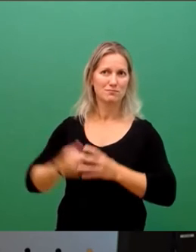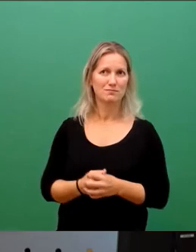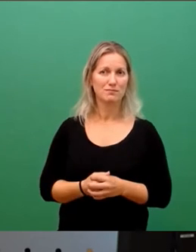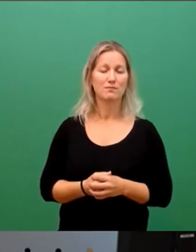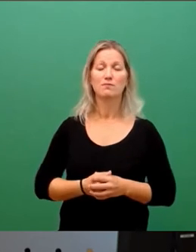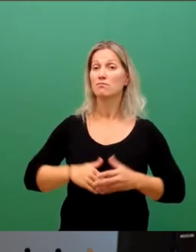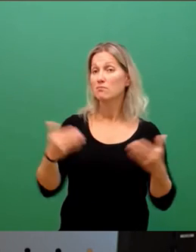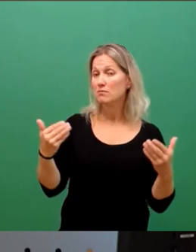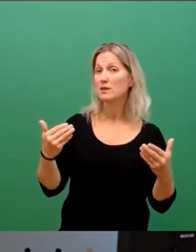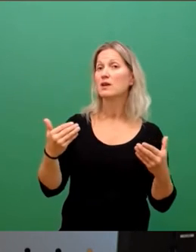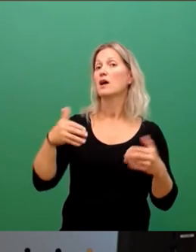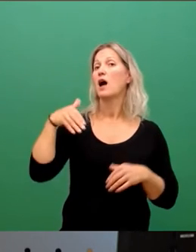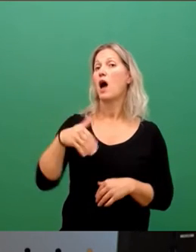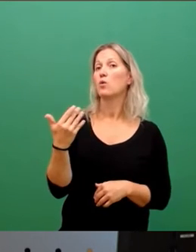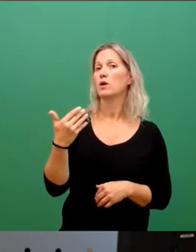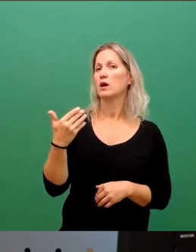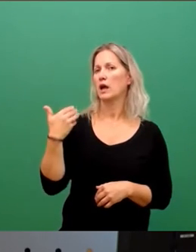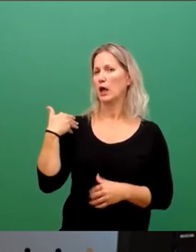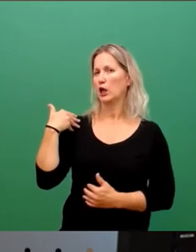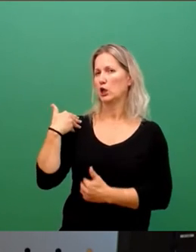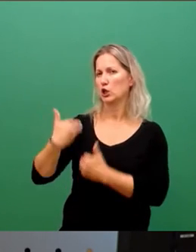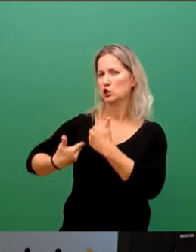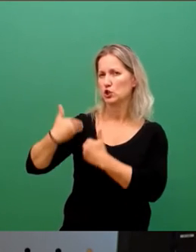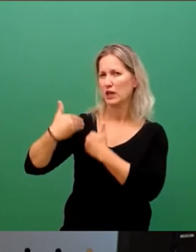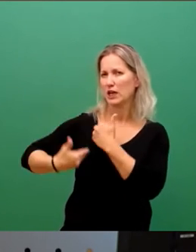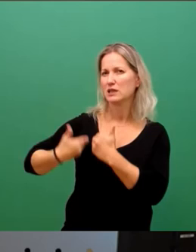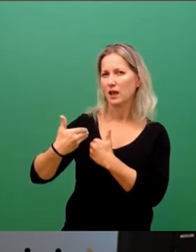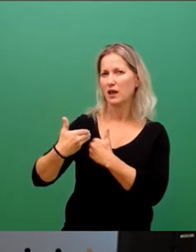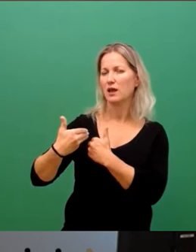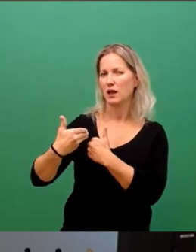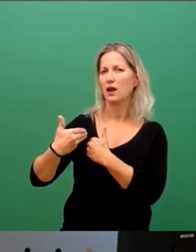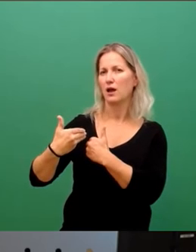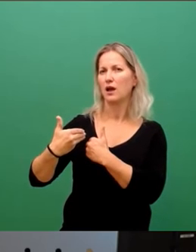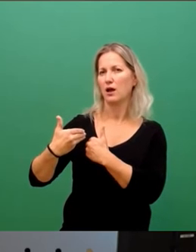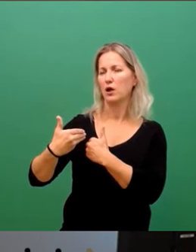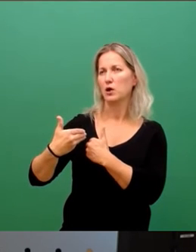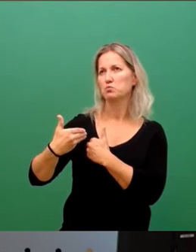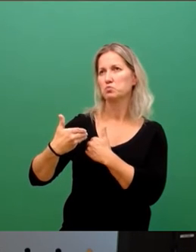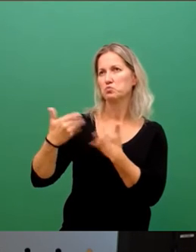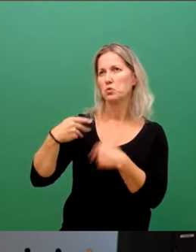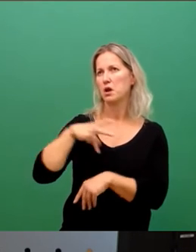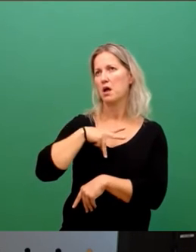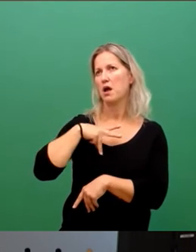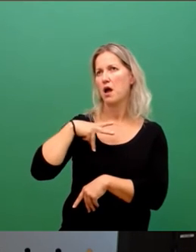großes geschichtliches, man würde sagen jetzt im englischen Heritage, also